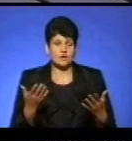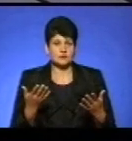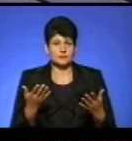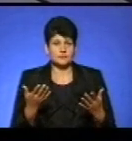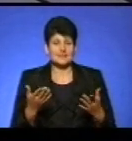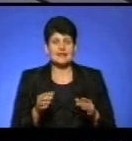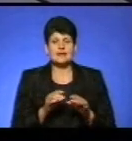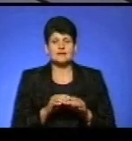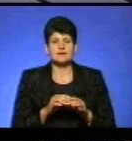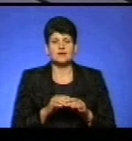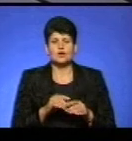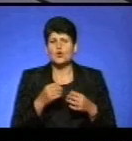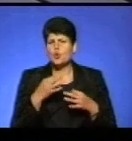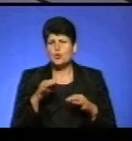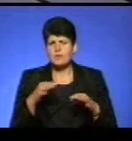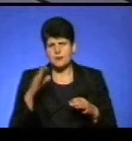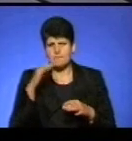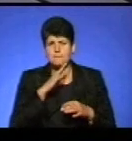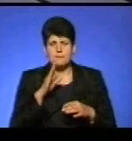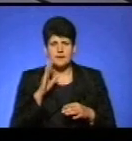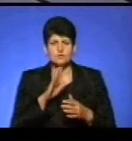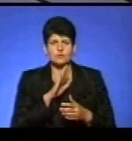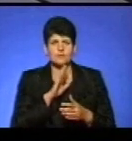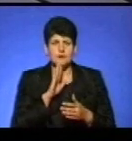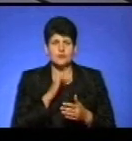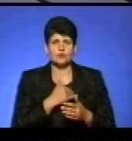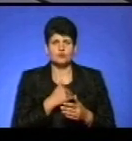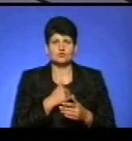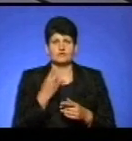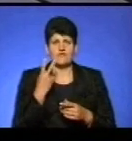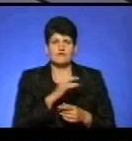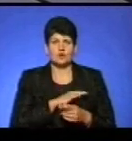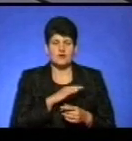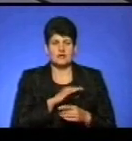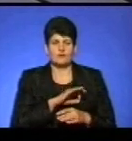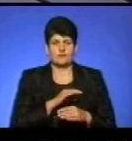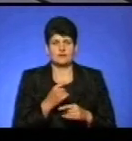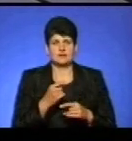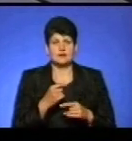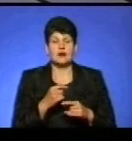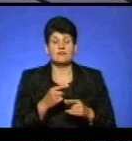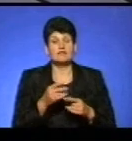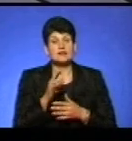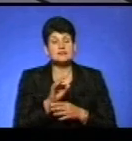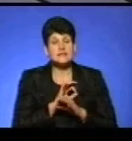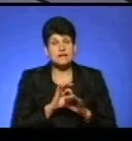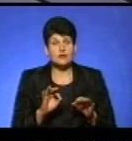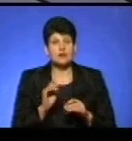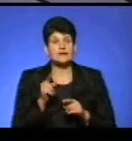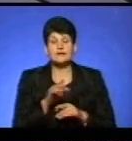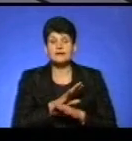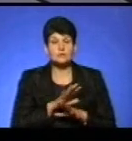Ідеально, любий батько, мама хотіла б, щоб два вихователі виховували дві дитини в садочку в одній групі. Це ідеально, але, вибачте, так не буде.